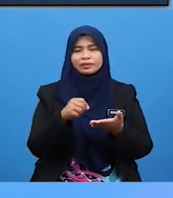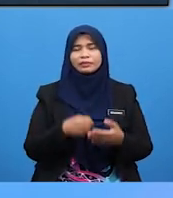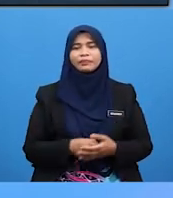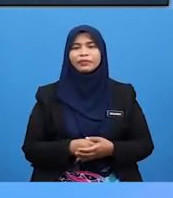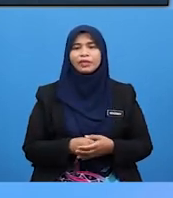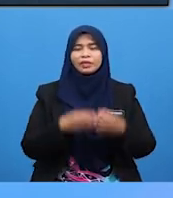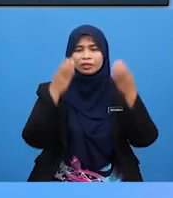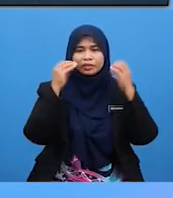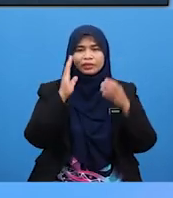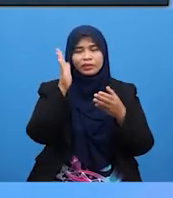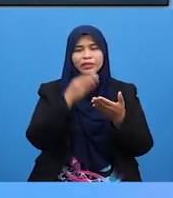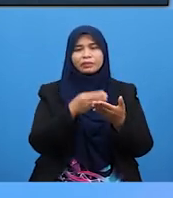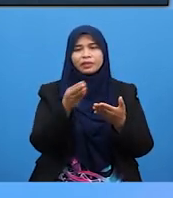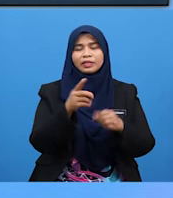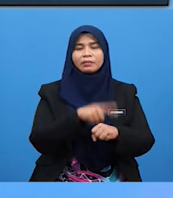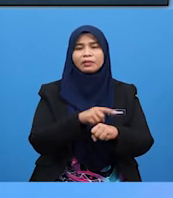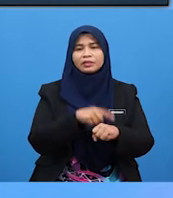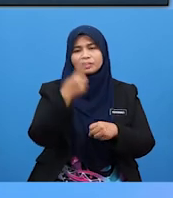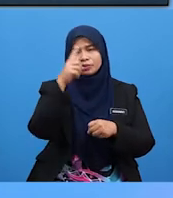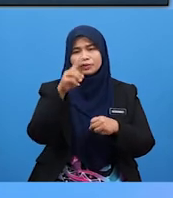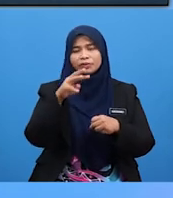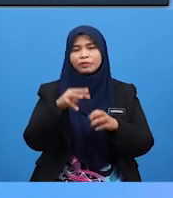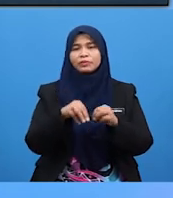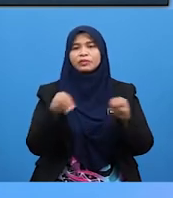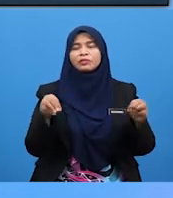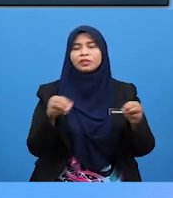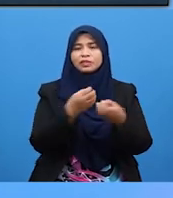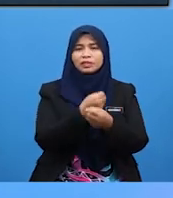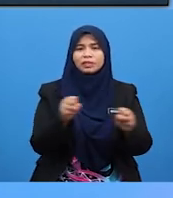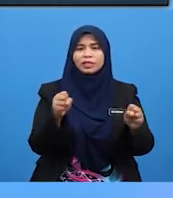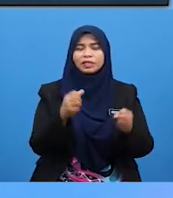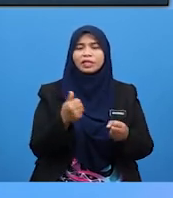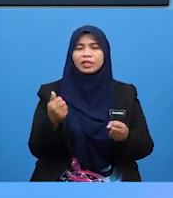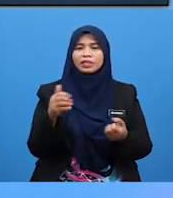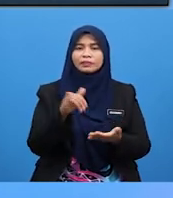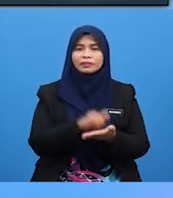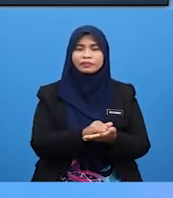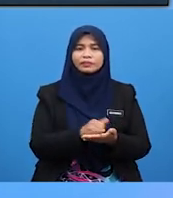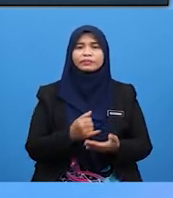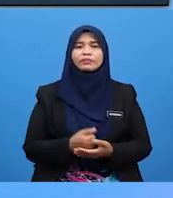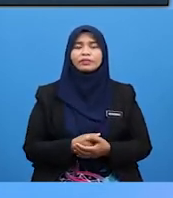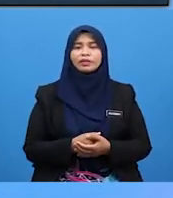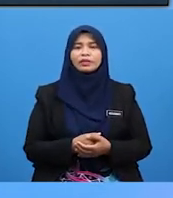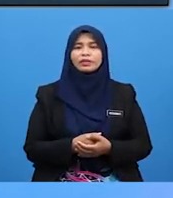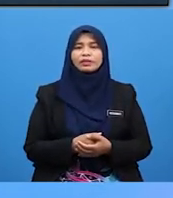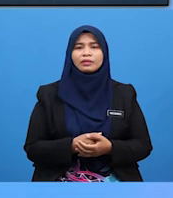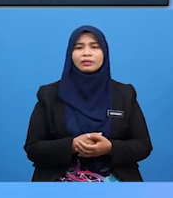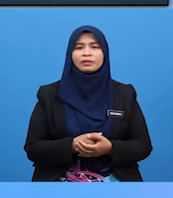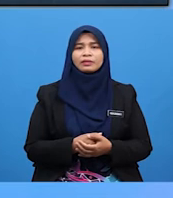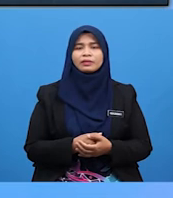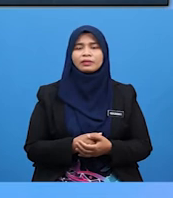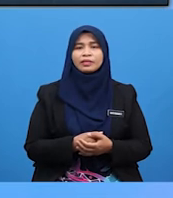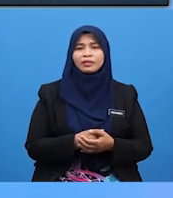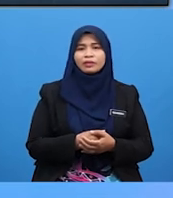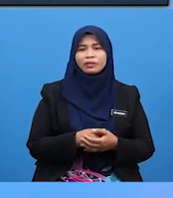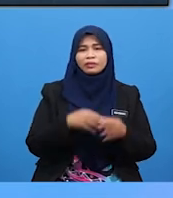-murid Masa Untuk Menyediakan Alatan Tersebut Boleh Murid-murid Sebutkan Alatan Apa Yang